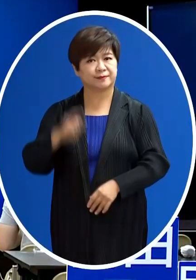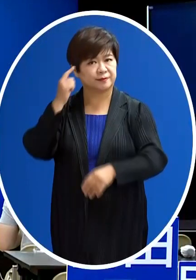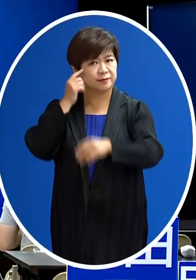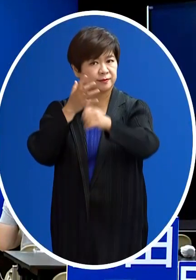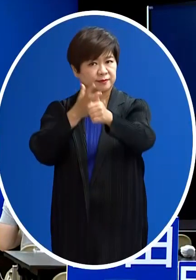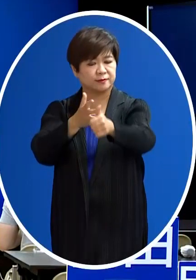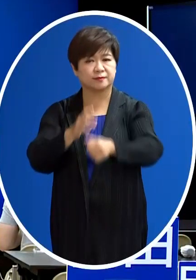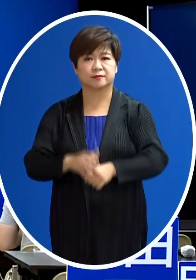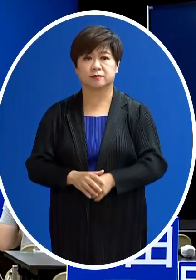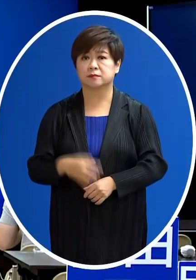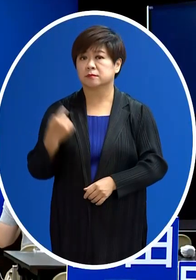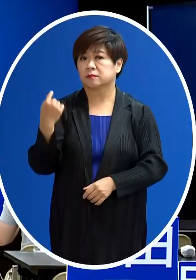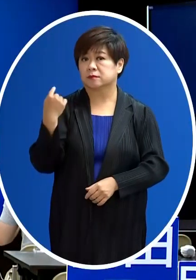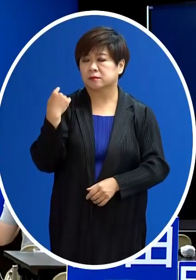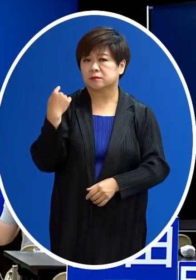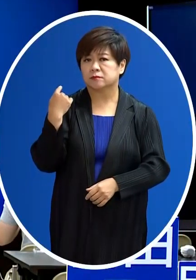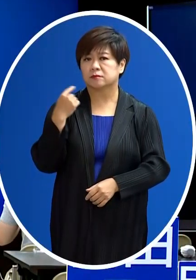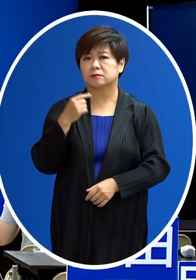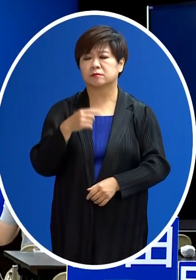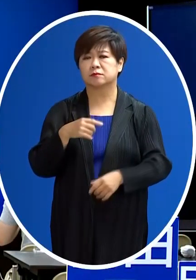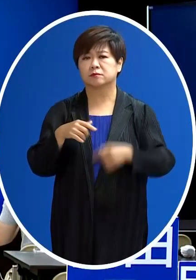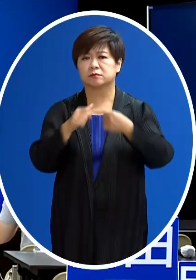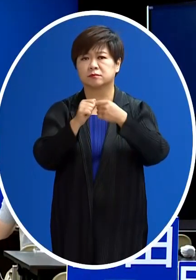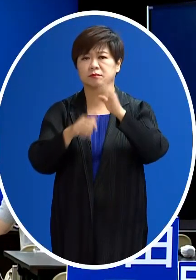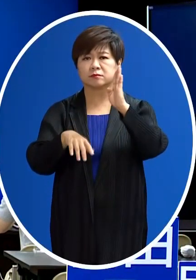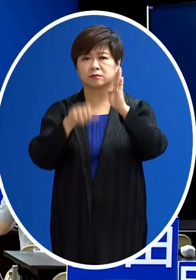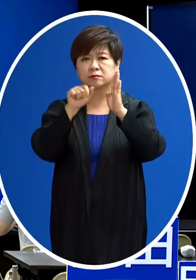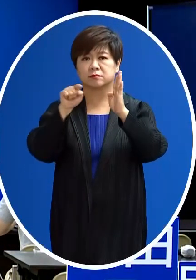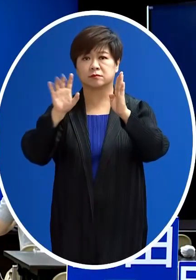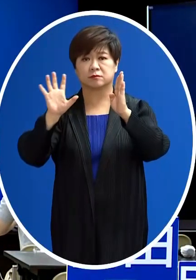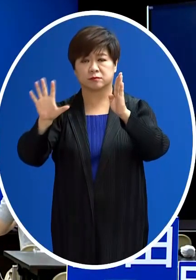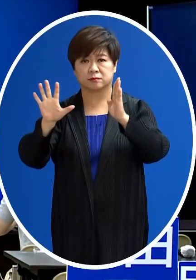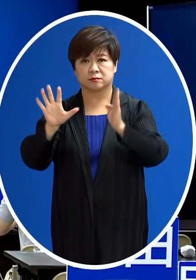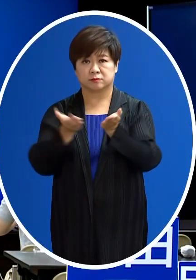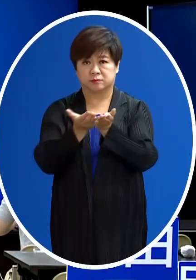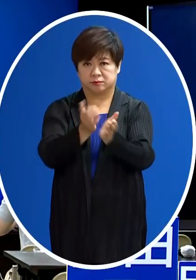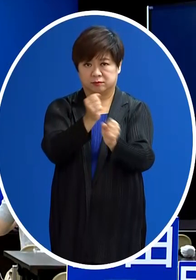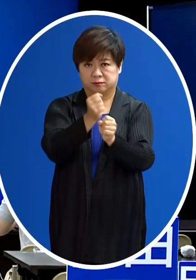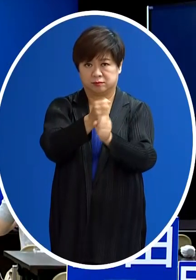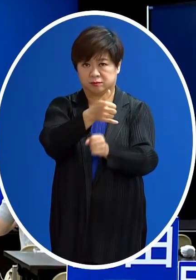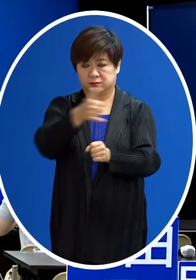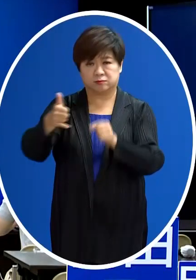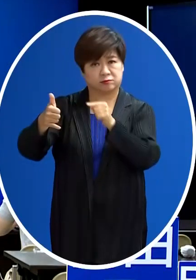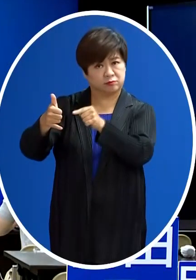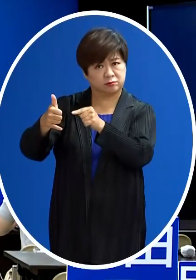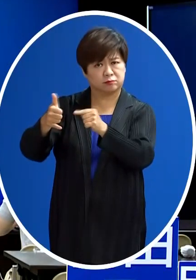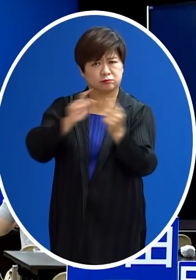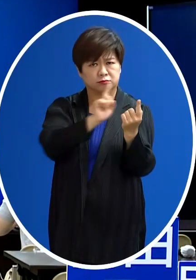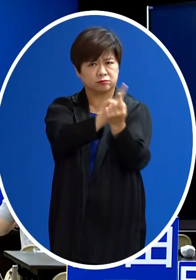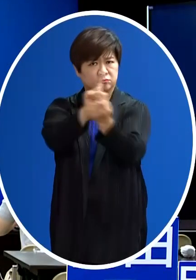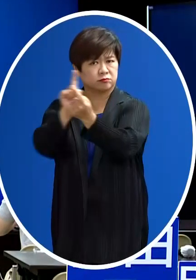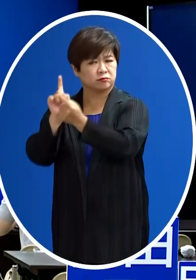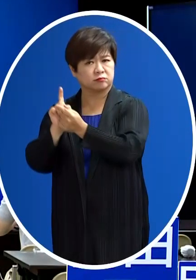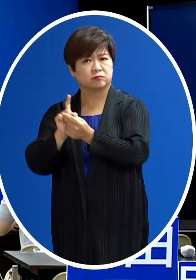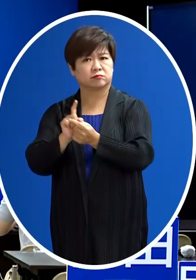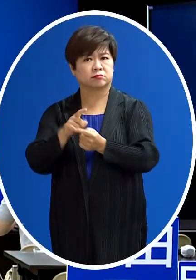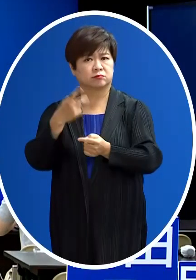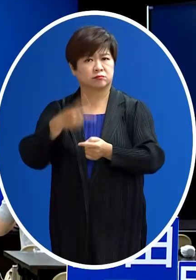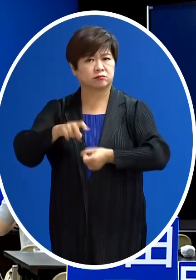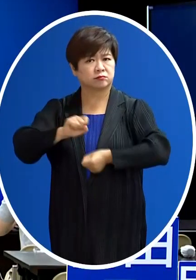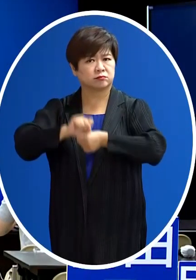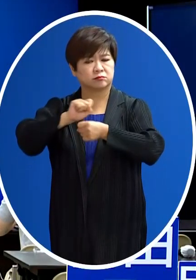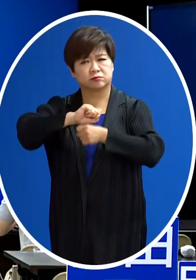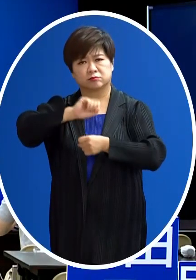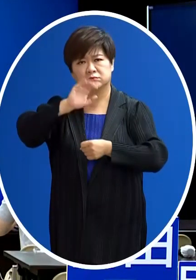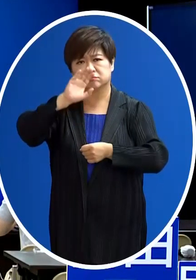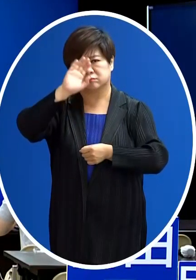想要請教一下 就是昨天那一例B.A.5的高手的造船長的員工 他身邊的接觸者是不是也有人 也有確診 那